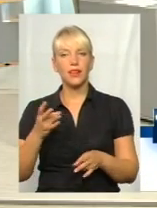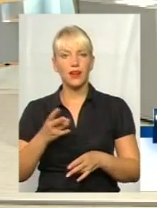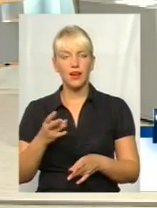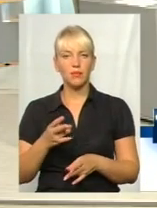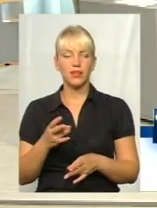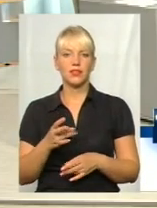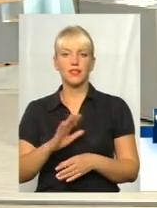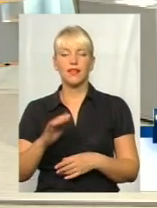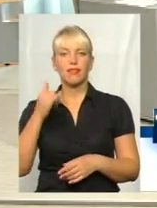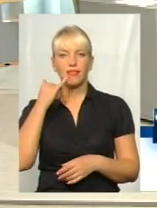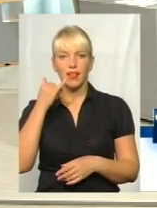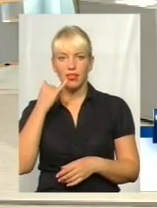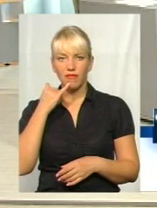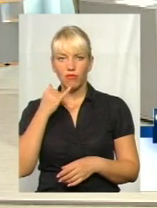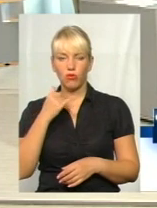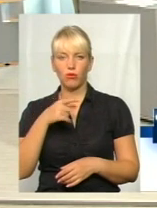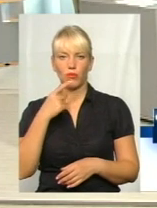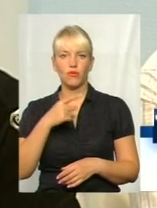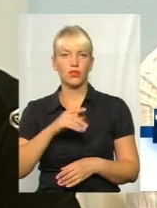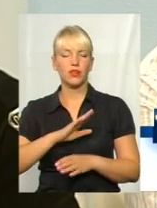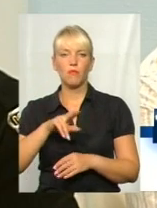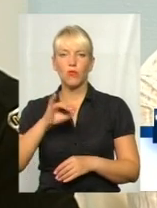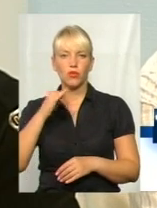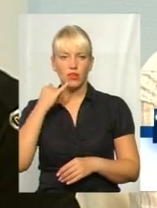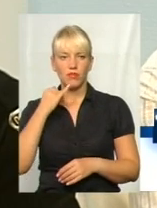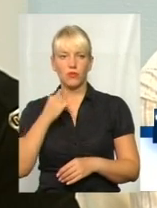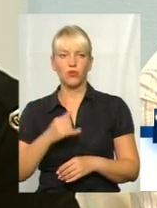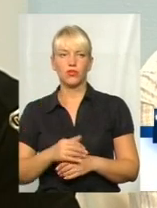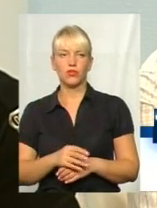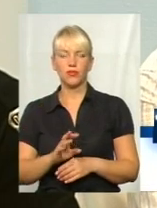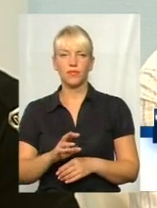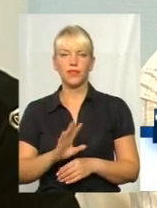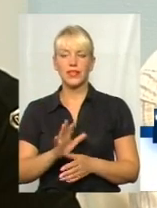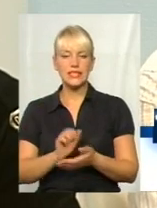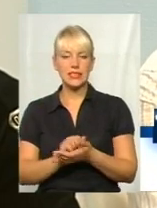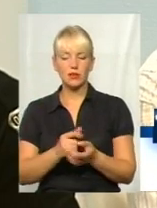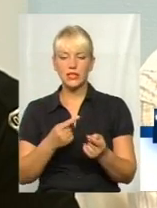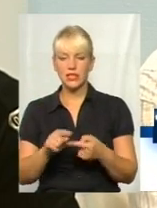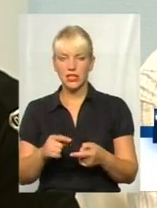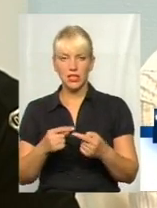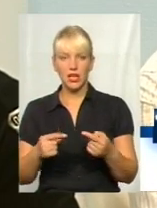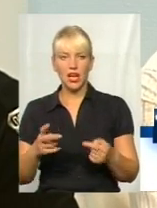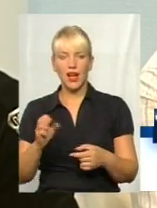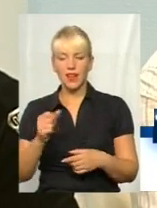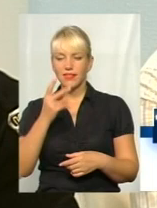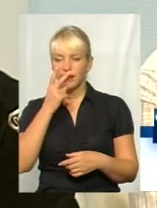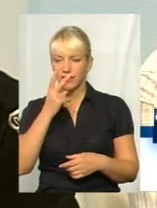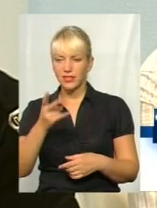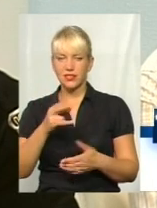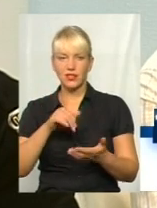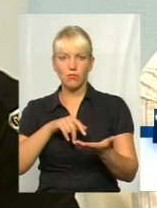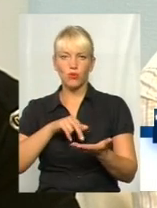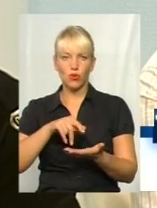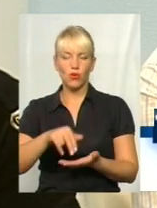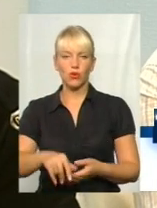телефоном говорити, не по телефону, не займатися другими, а дивіться, проходить пішоходний